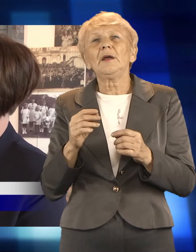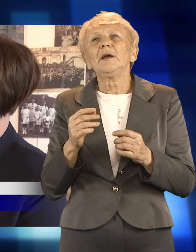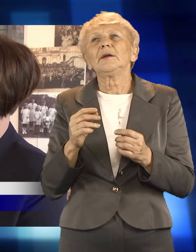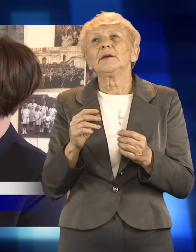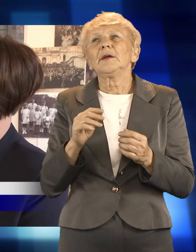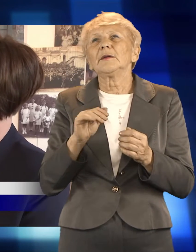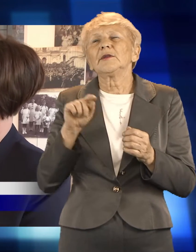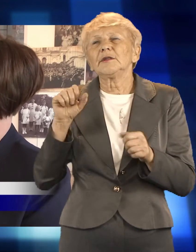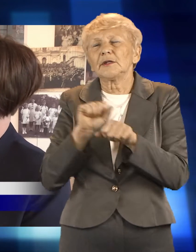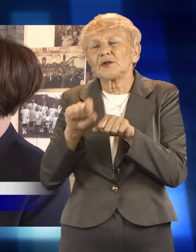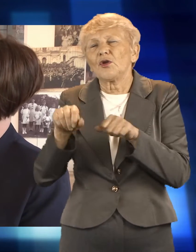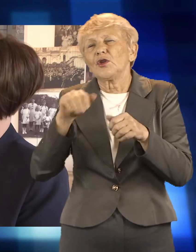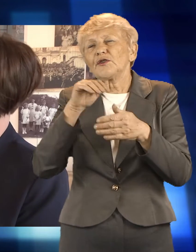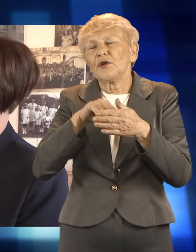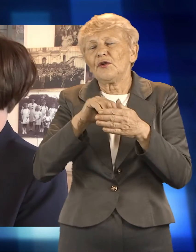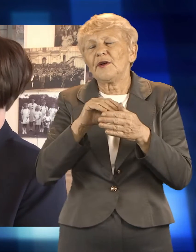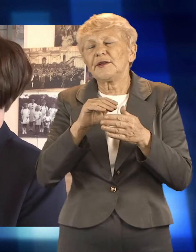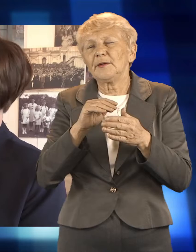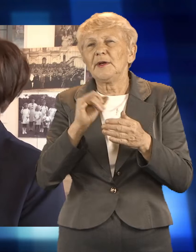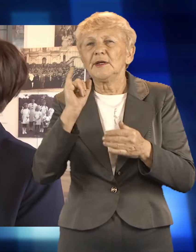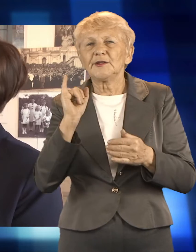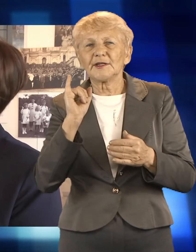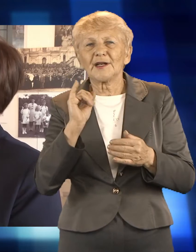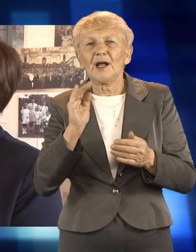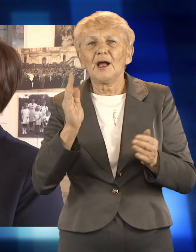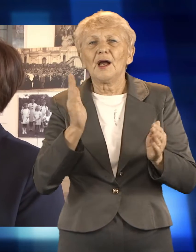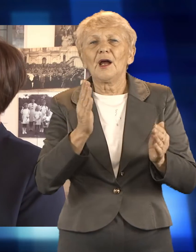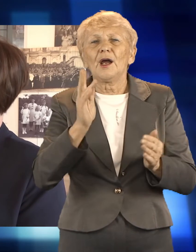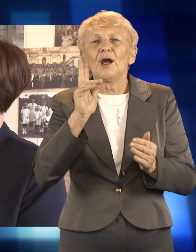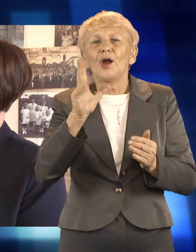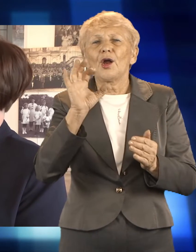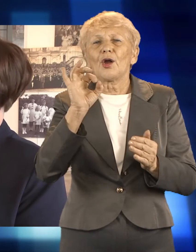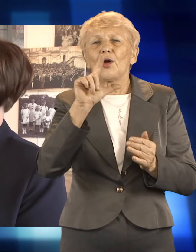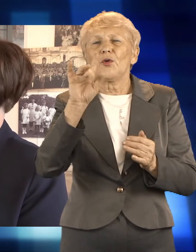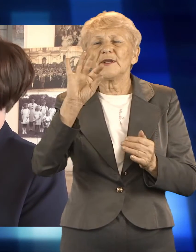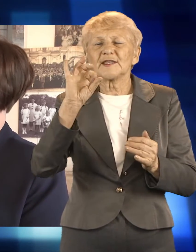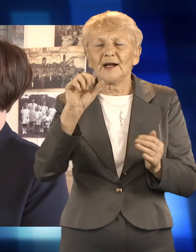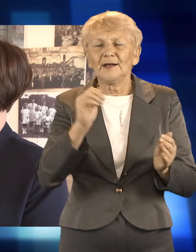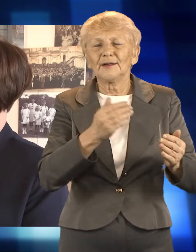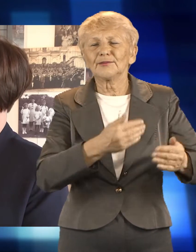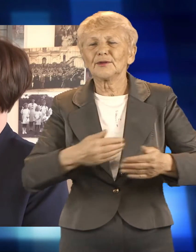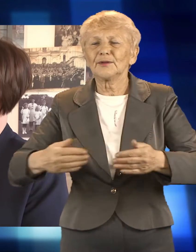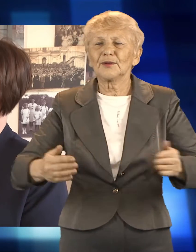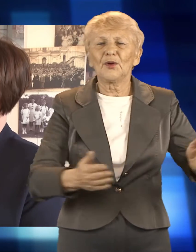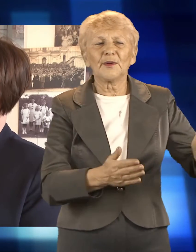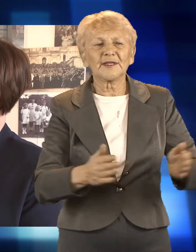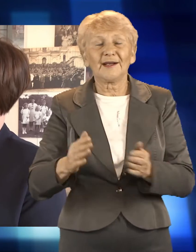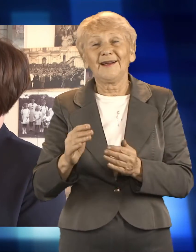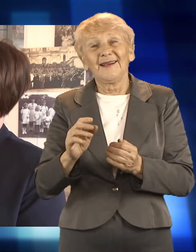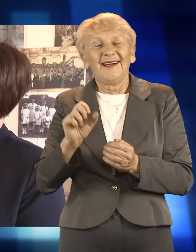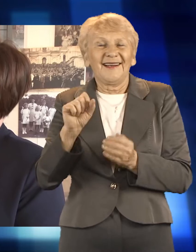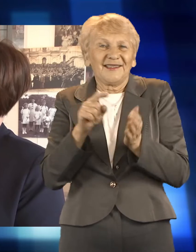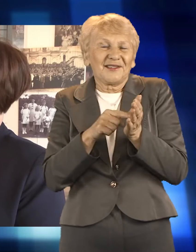wychowaniem dziecka, więc mamy kołyskę. Zresztą tutaj ślązacy mówią, że jak kobieta na stare lata jest